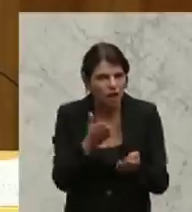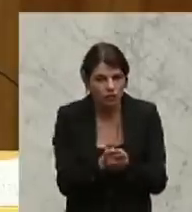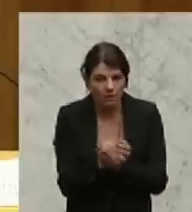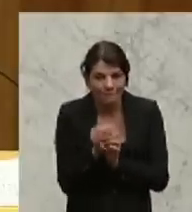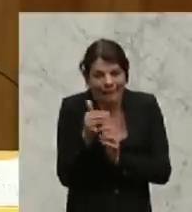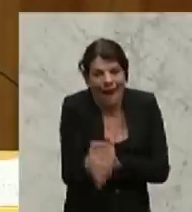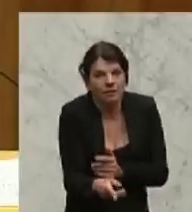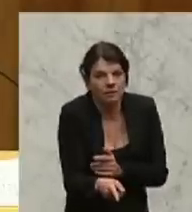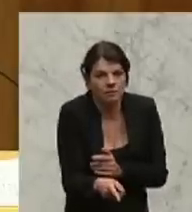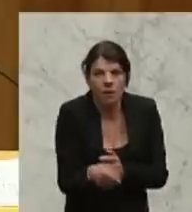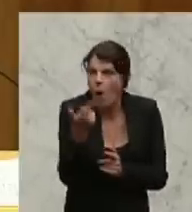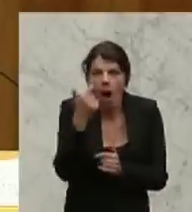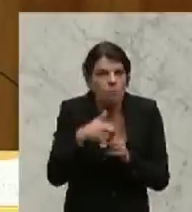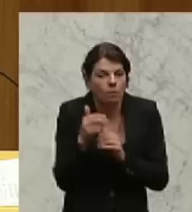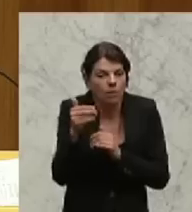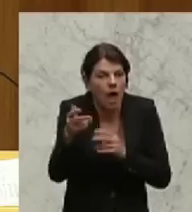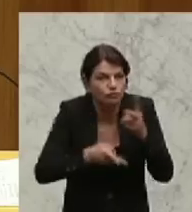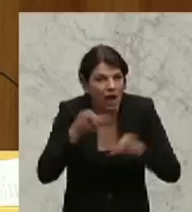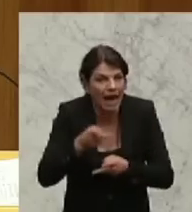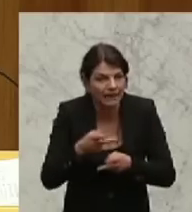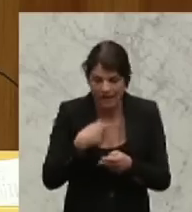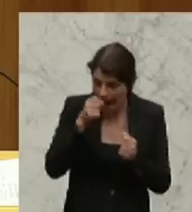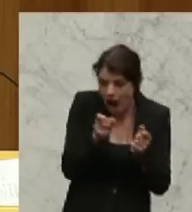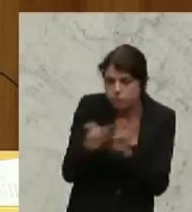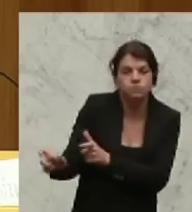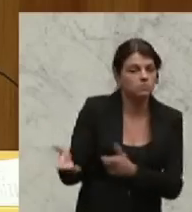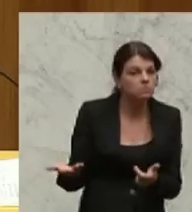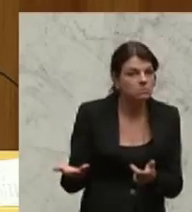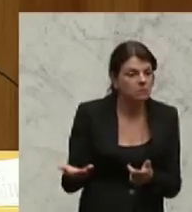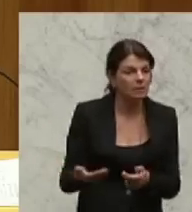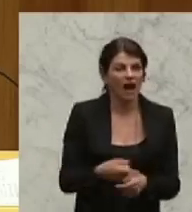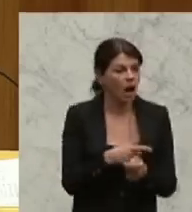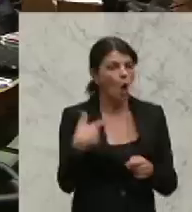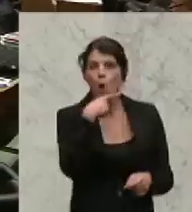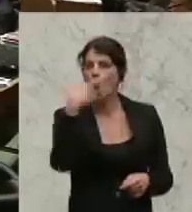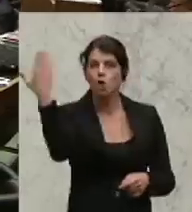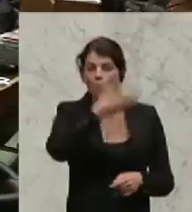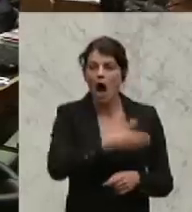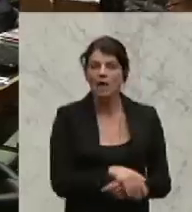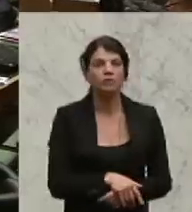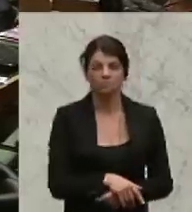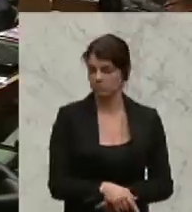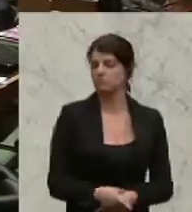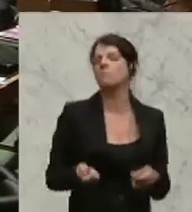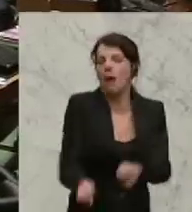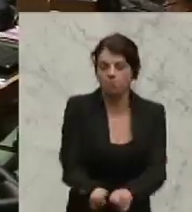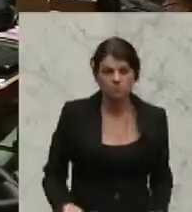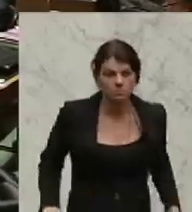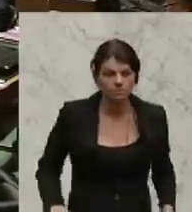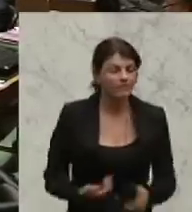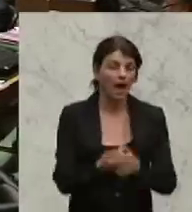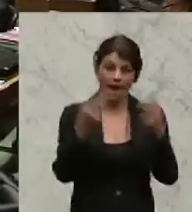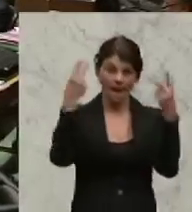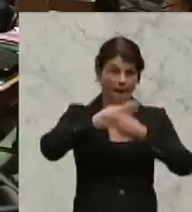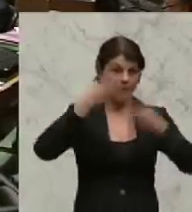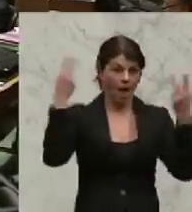und um weitere Milliardenschäden, die abzuwenden gewesen wären, da hat Rot und Schwarz das Ganze zugedreht. Keine Rede, keine Rede